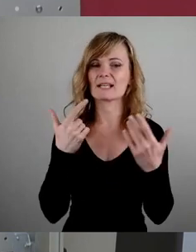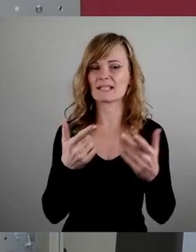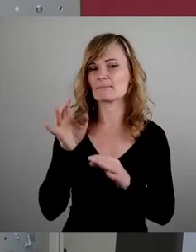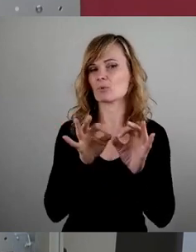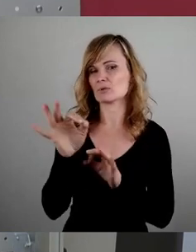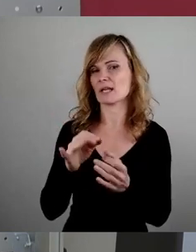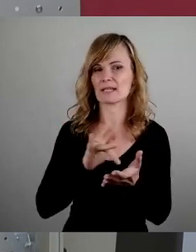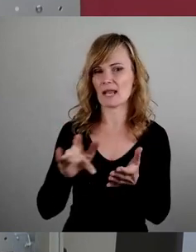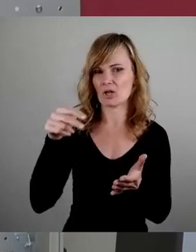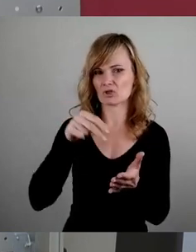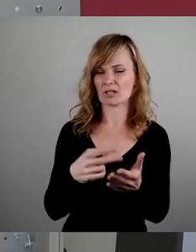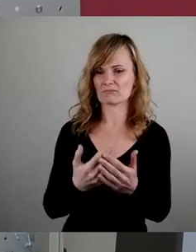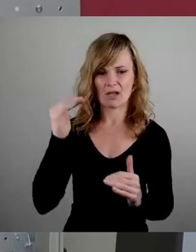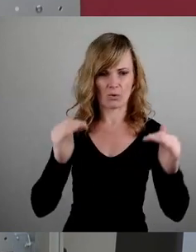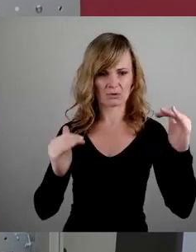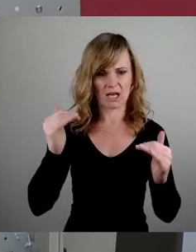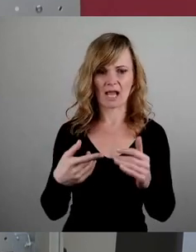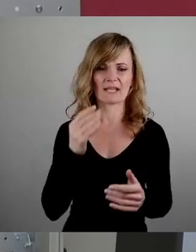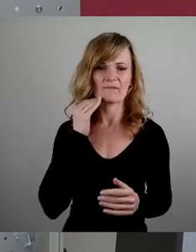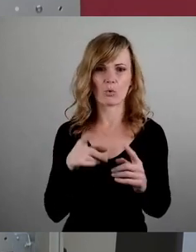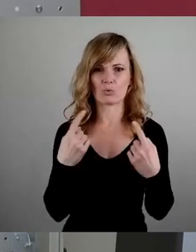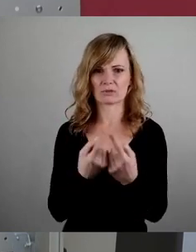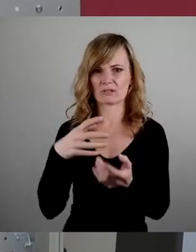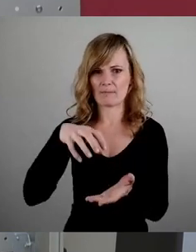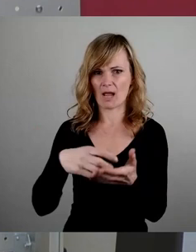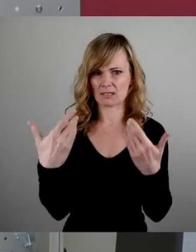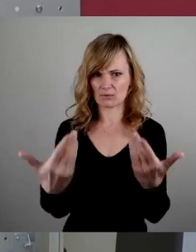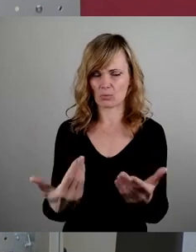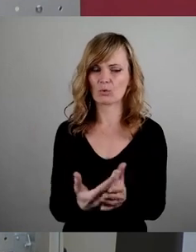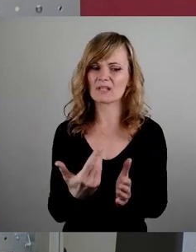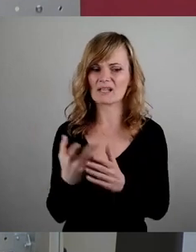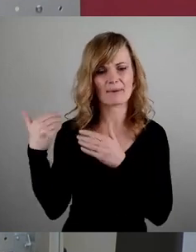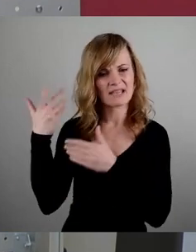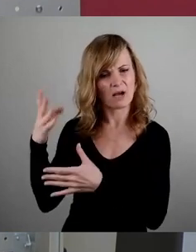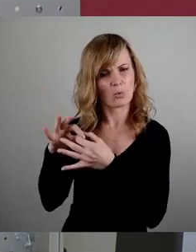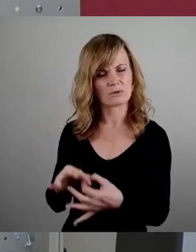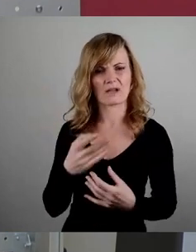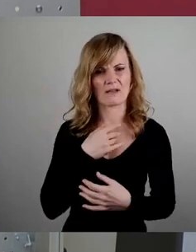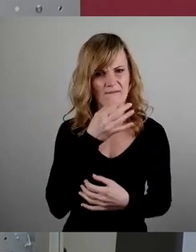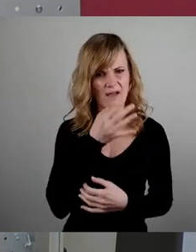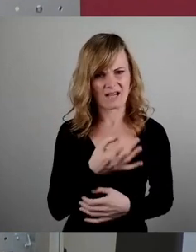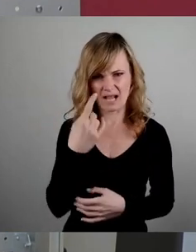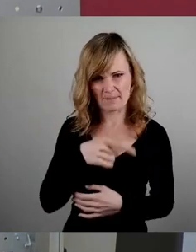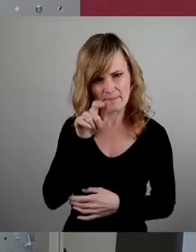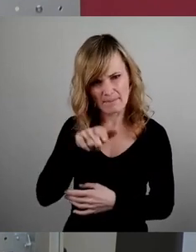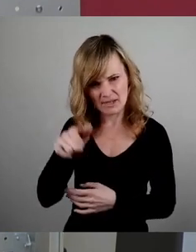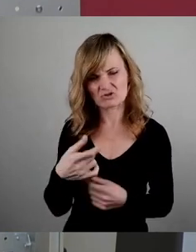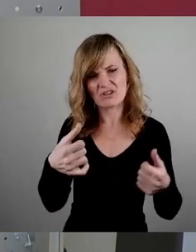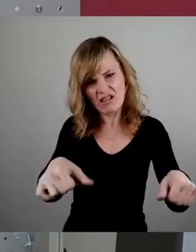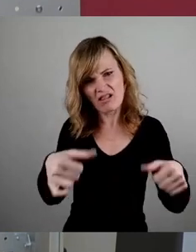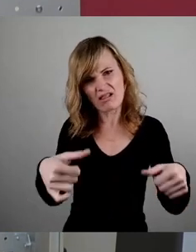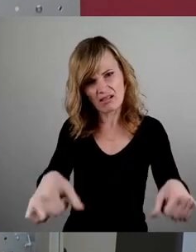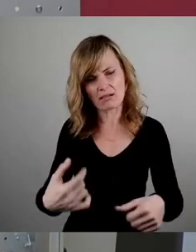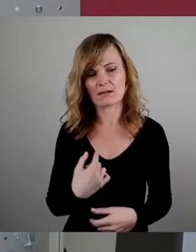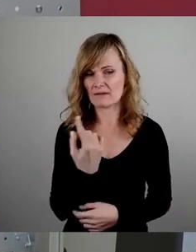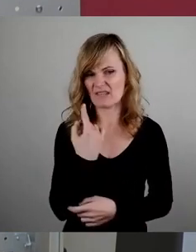ausgeglichenen Wohnungsmarkt aus. Und vor diesem Hintergrund müssen wir uns wirklich die Frage stellen, ob wir hier die Menschen gängeln wollen, ob wir hier der Meinung sind,